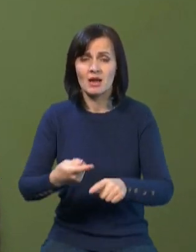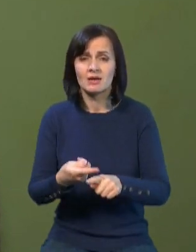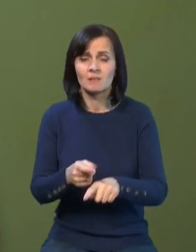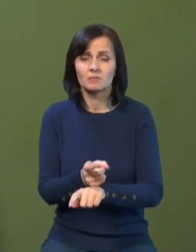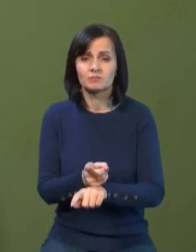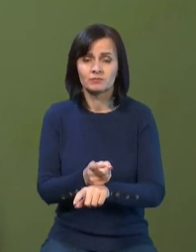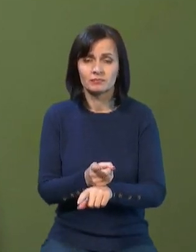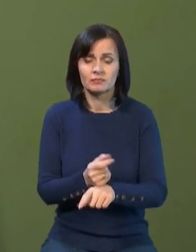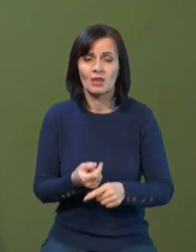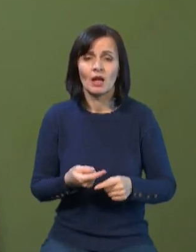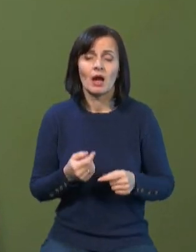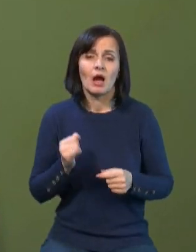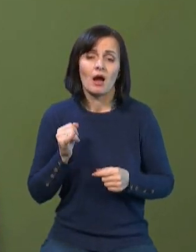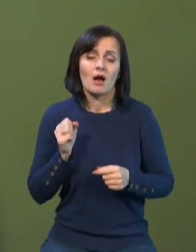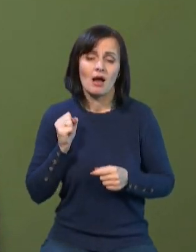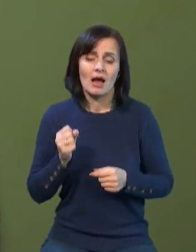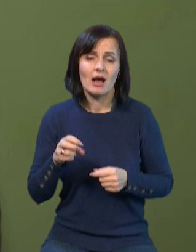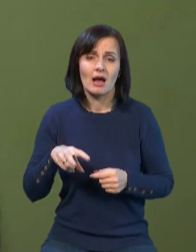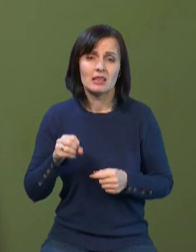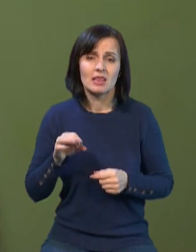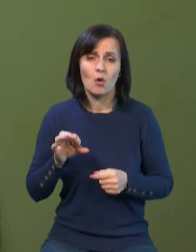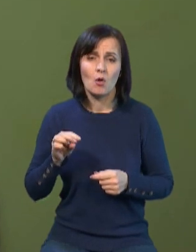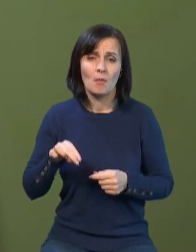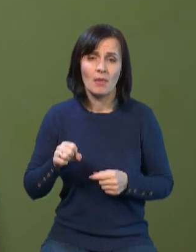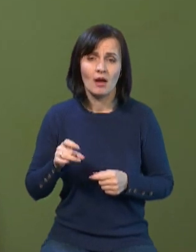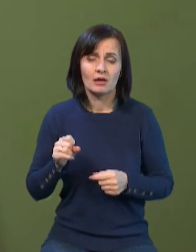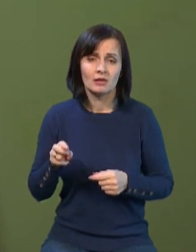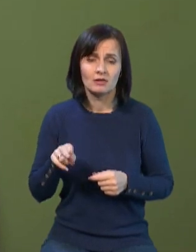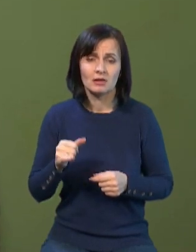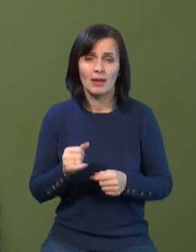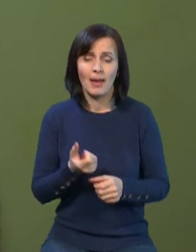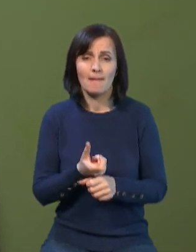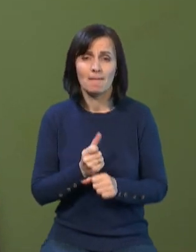Тобто, це найбільше розповсюджений танк у країнах Європи членів НАТО.